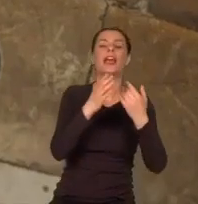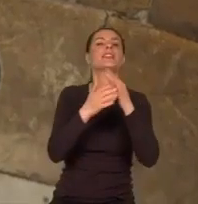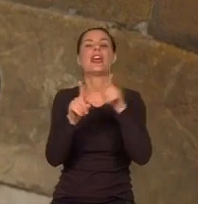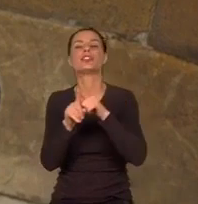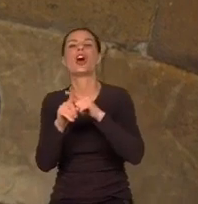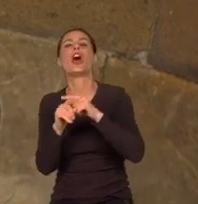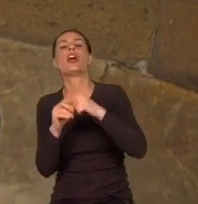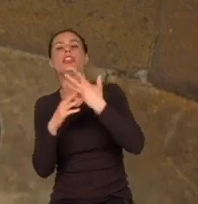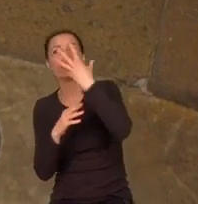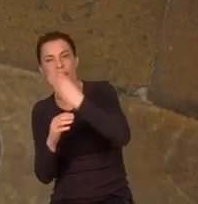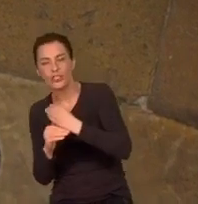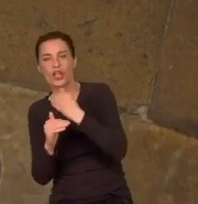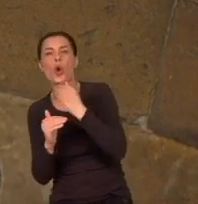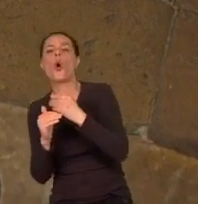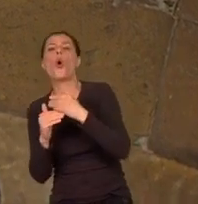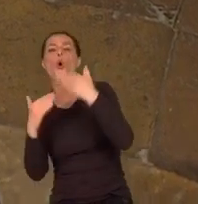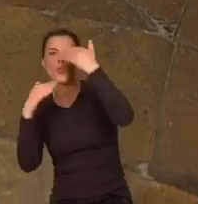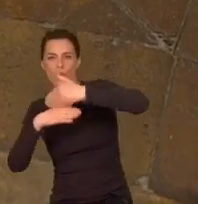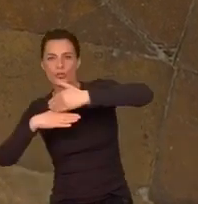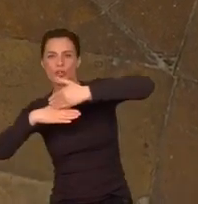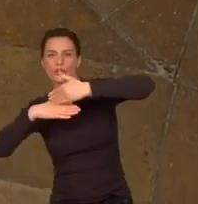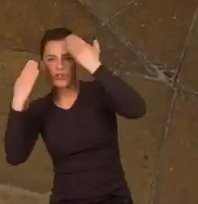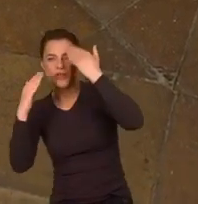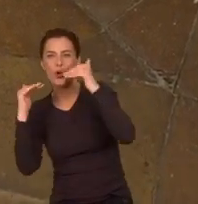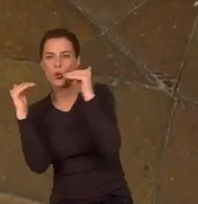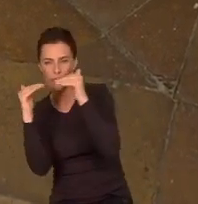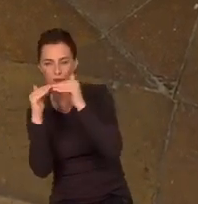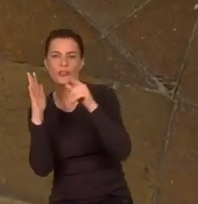wiosenną i jesienną oraz przesilenie zimowej letnie.